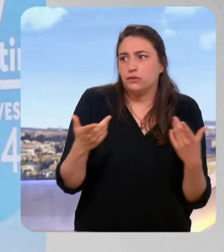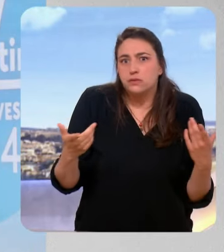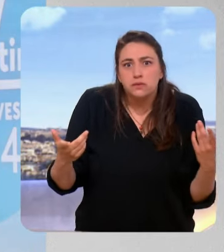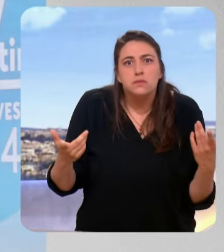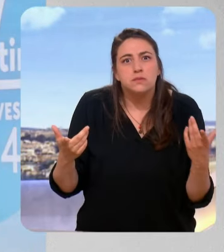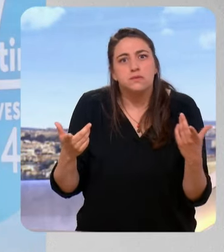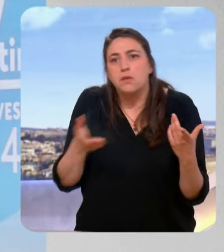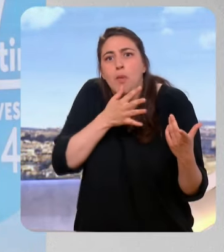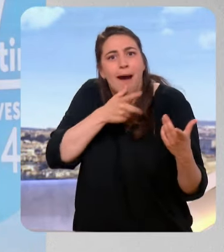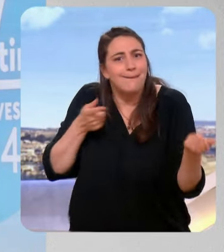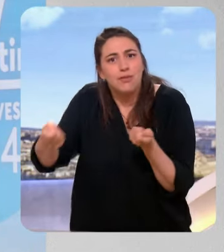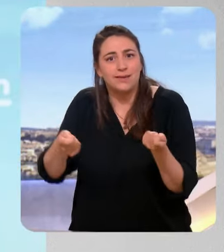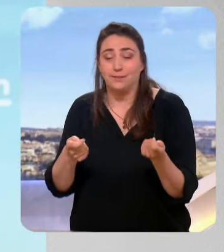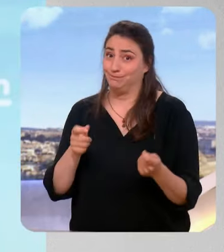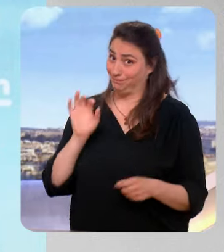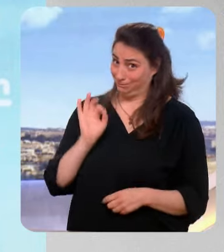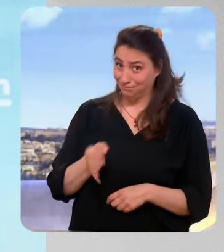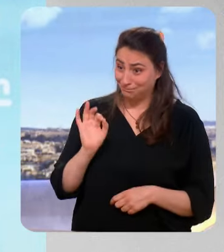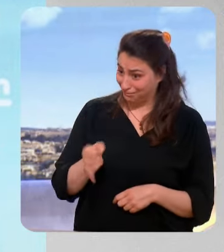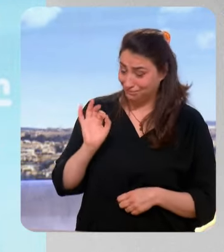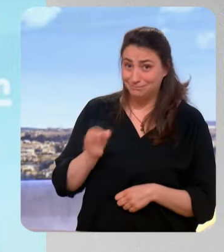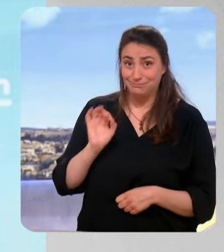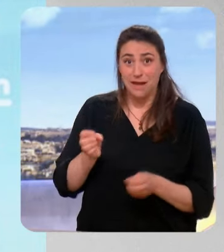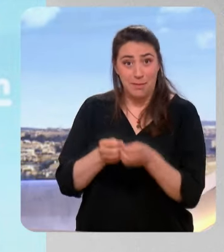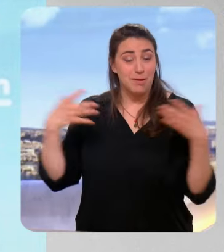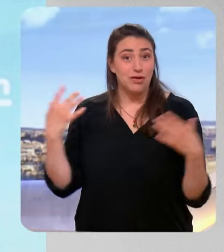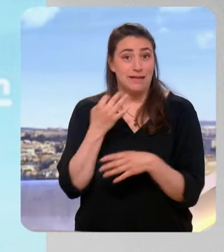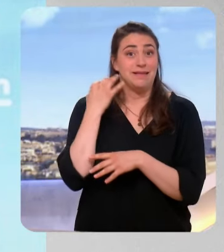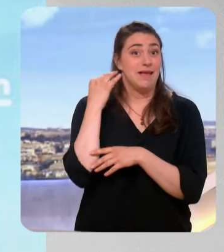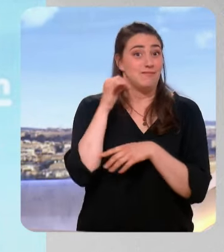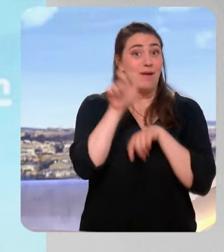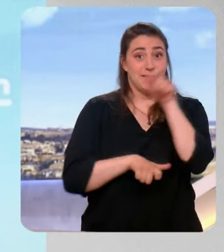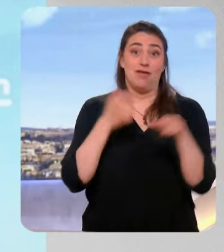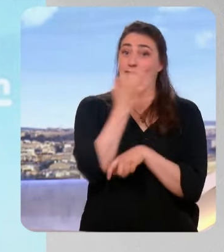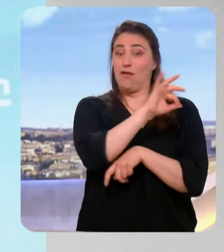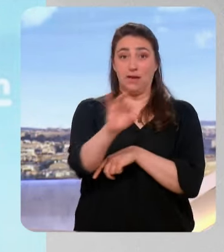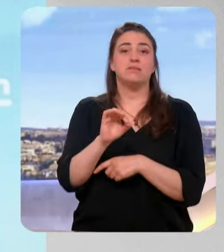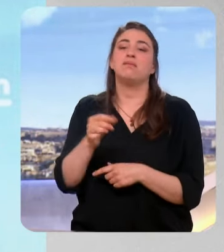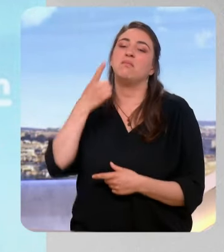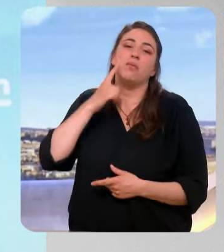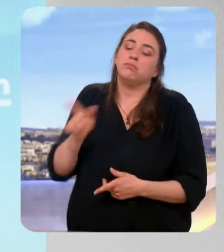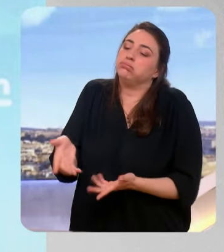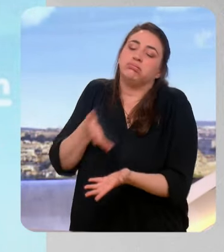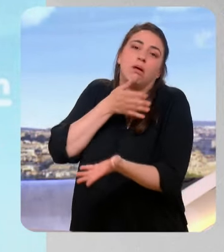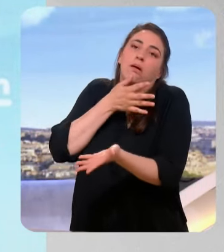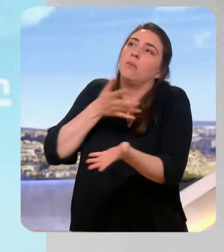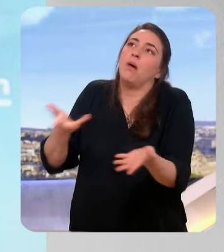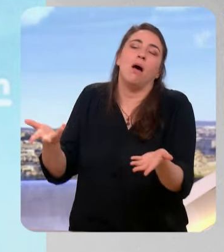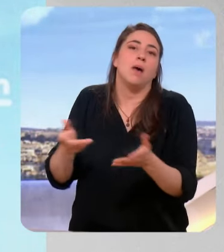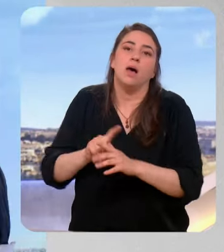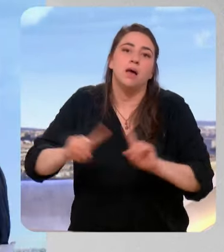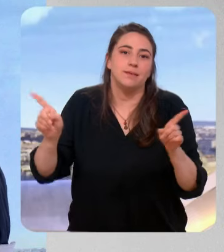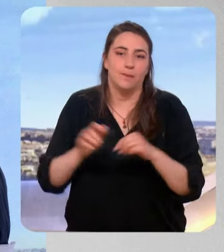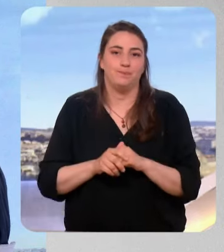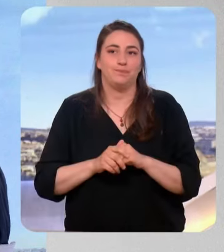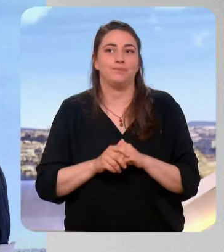pas un parti comme les autres, même si son image s'est spectaculairement améliorée ces dix dernières années, en revanche, pour une partie d'entre eux, il y toujours ce soupçon